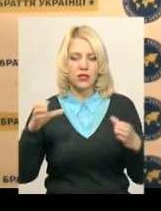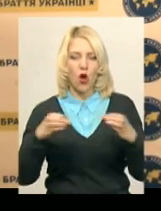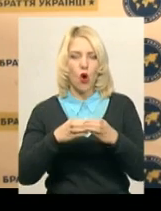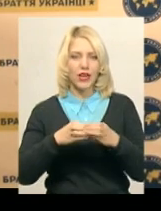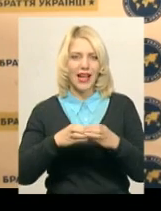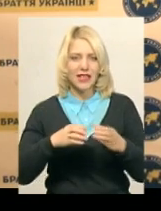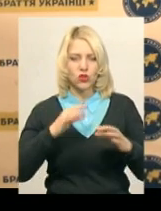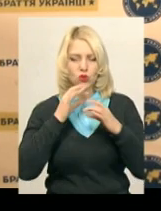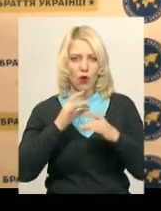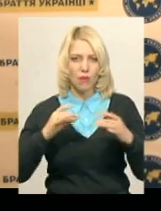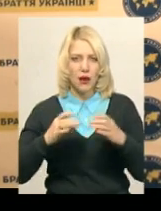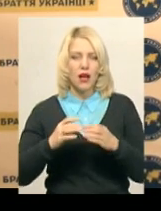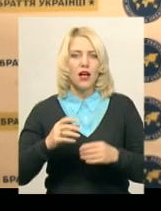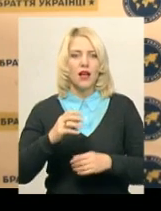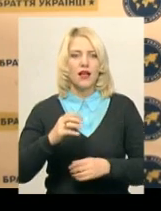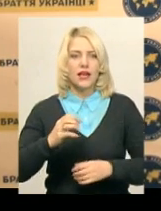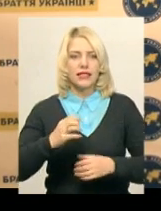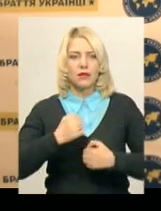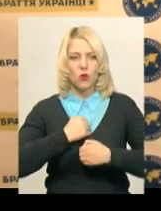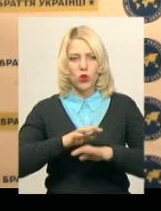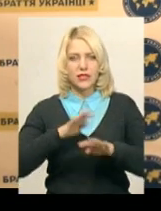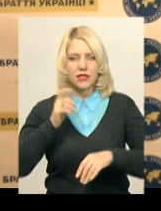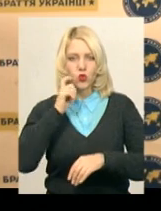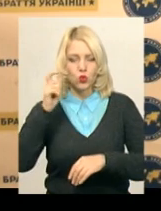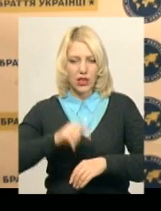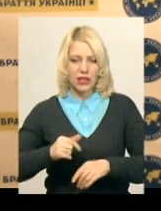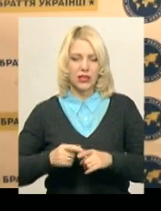під керівництвом начальника оркестр полковника Ігоря Бековського.